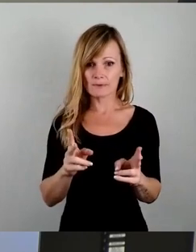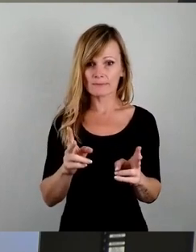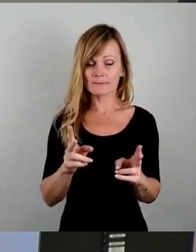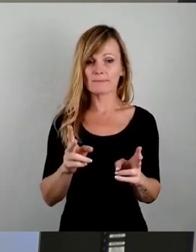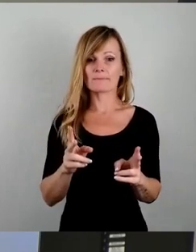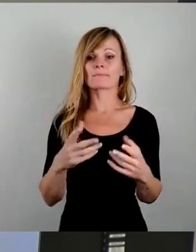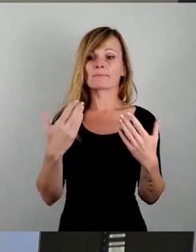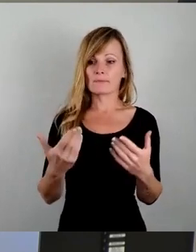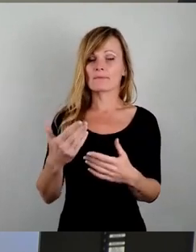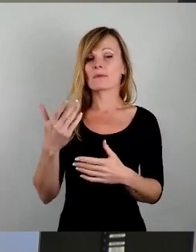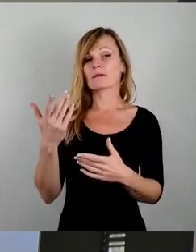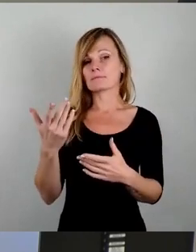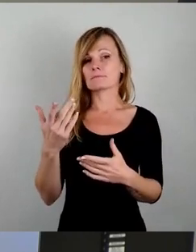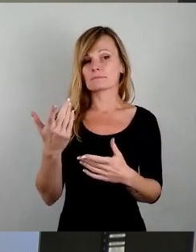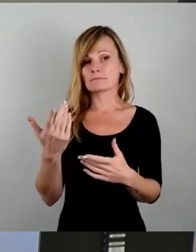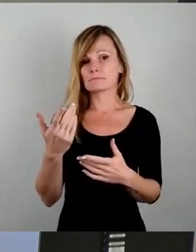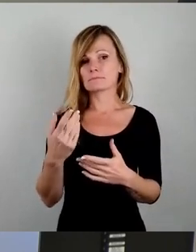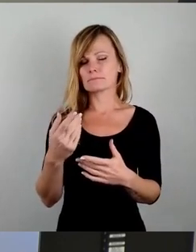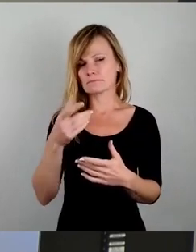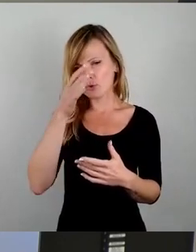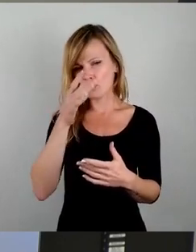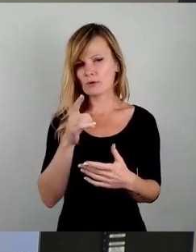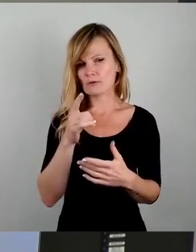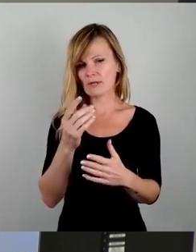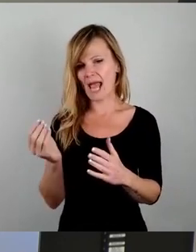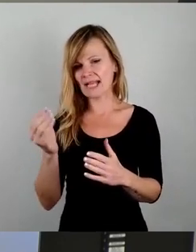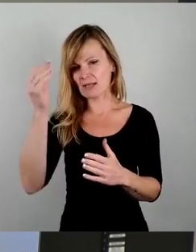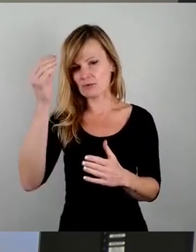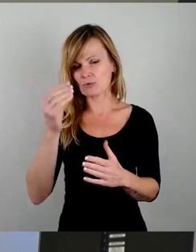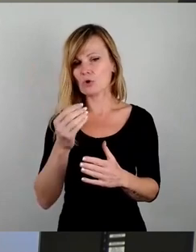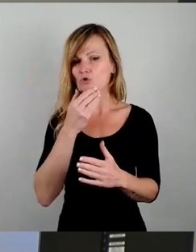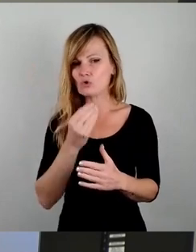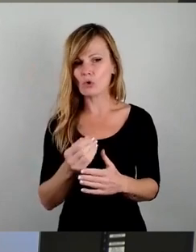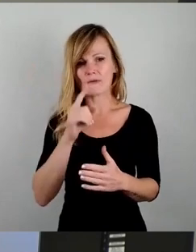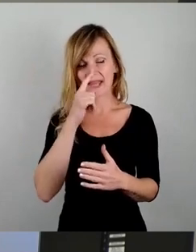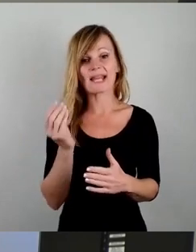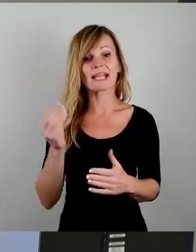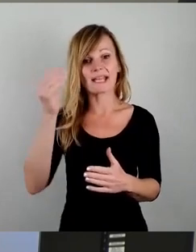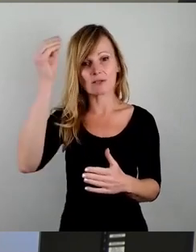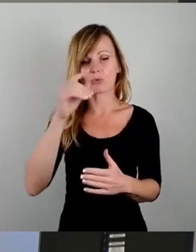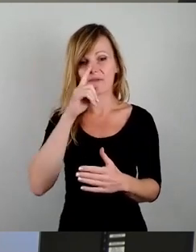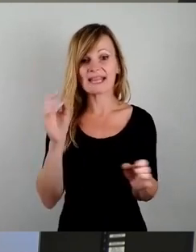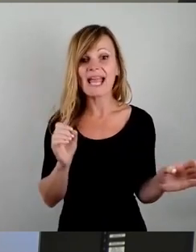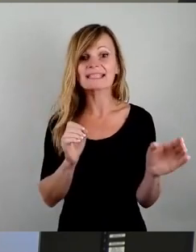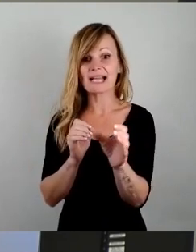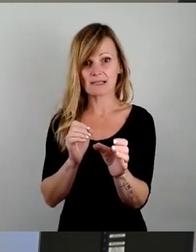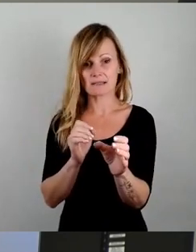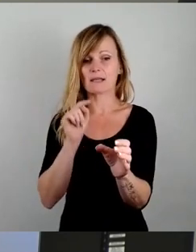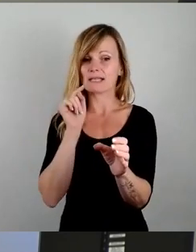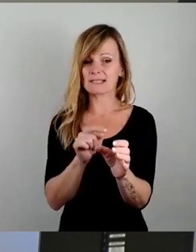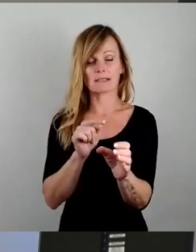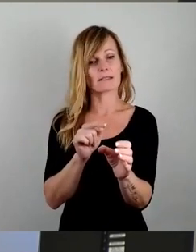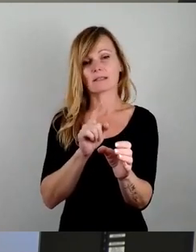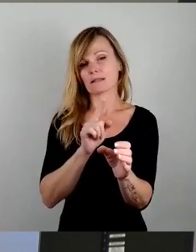Ergänzung der Grünen ist eigentlich sehr schön, wenn es eine Ergänzung ist. Wenn es aber eine Ersetzung ist, dann ist es also wirklich